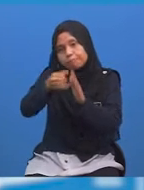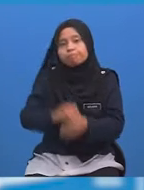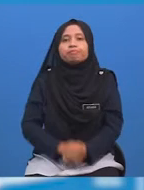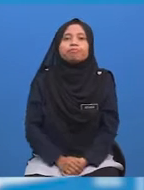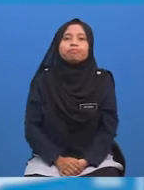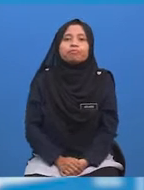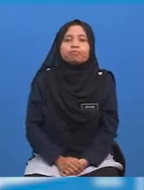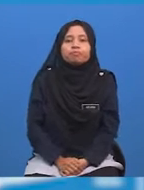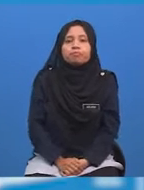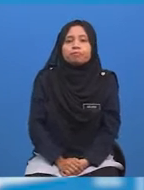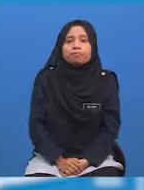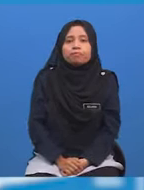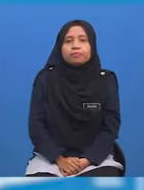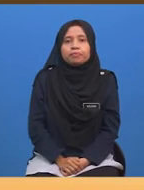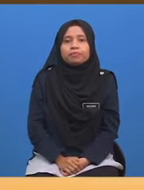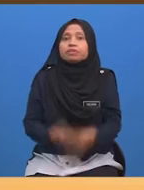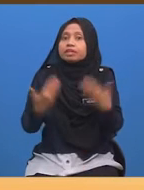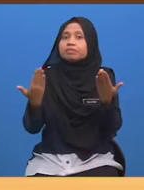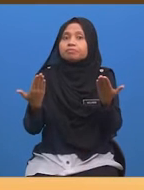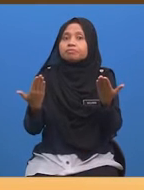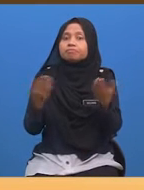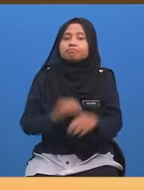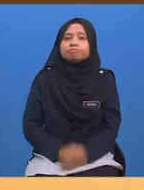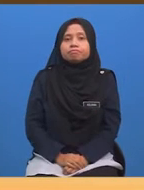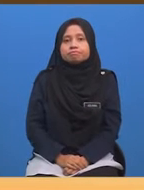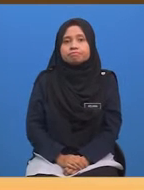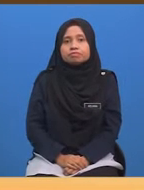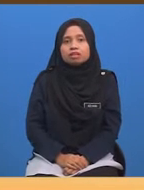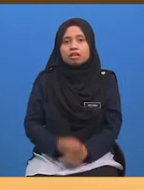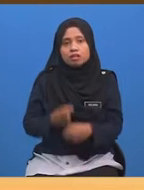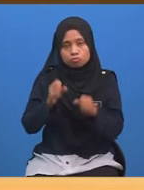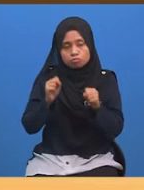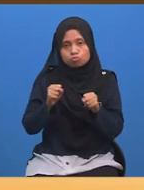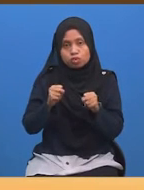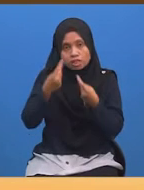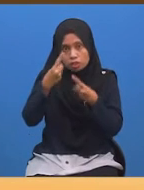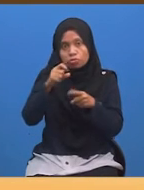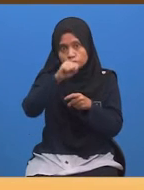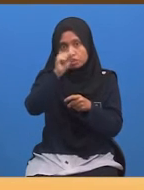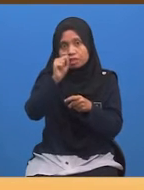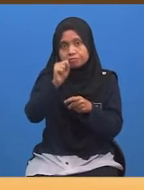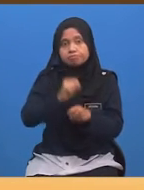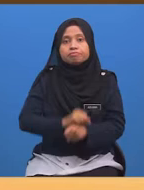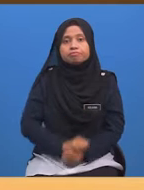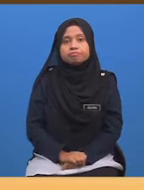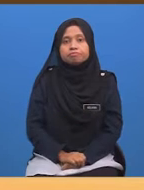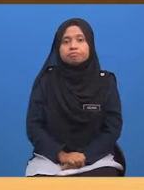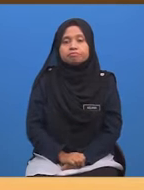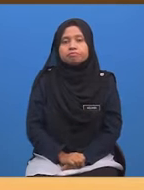jam Bagaimana murid-murid? Kamu boleh selesaikan soalan ini?